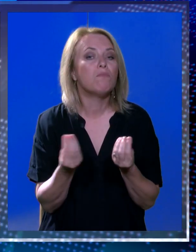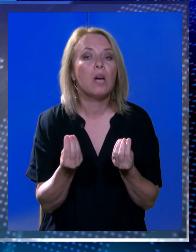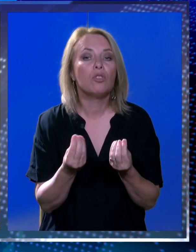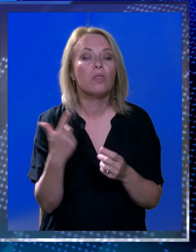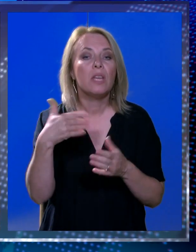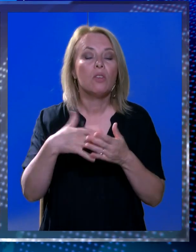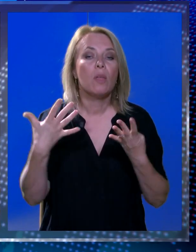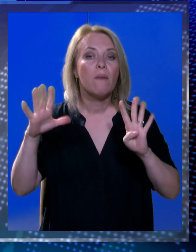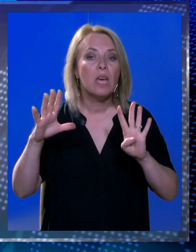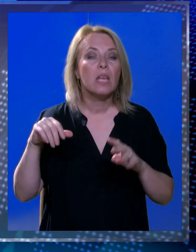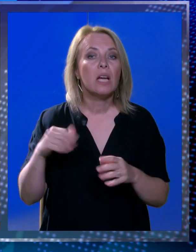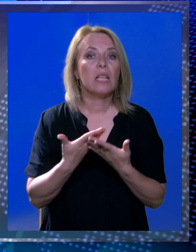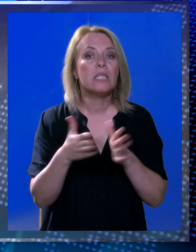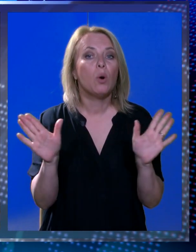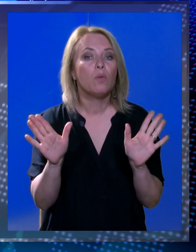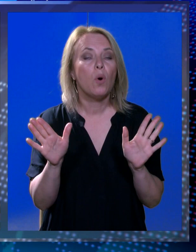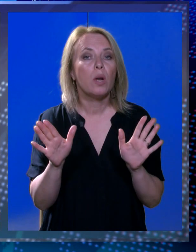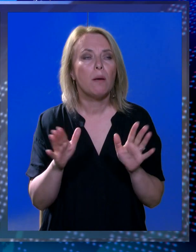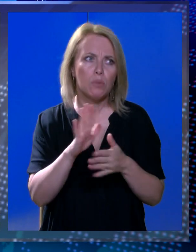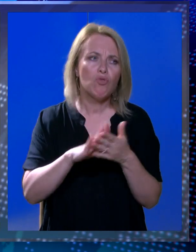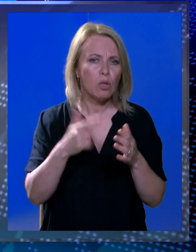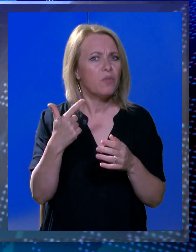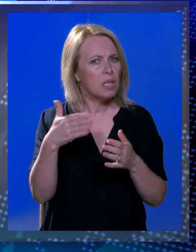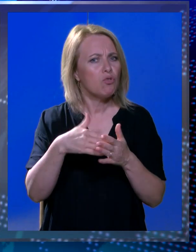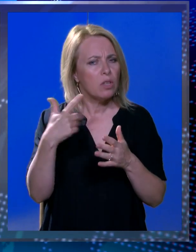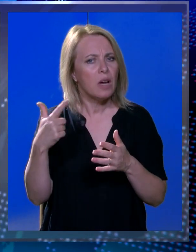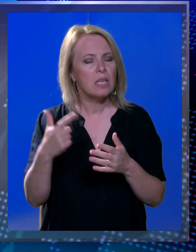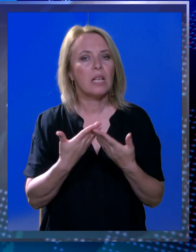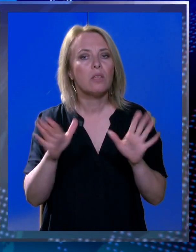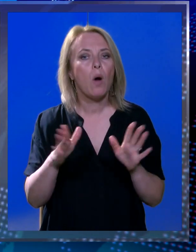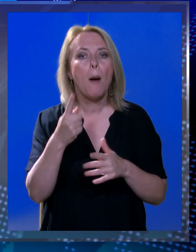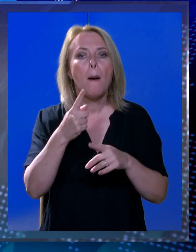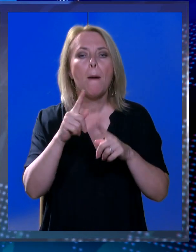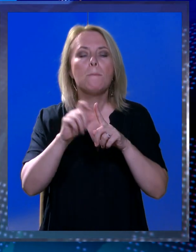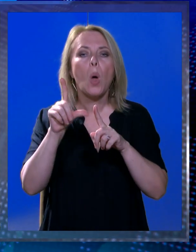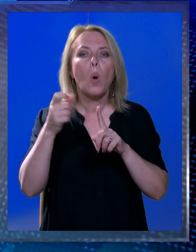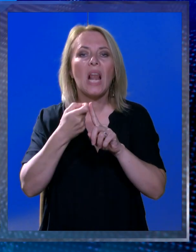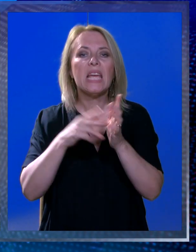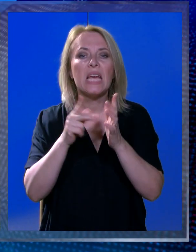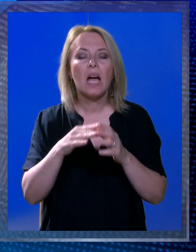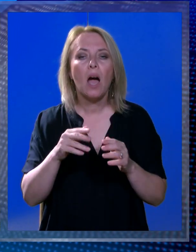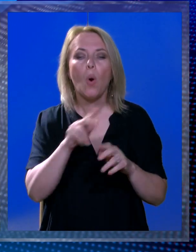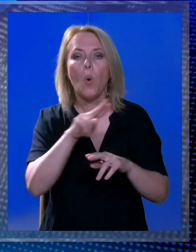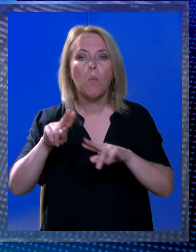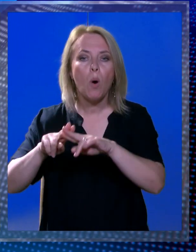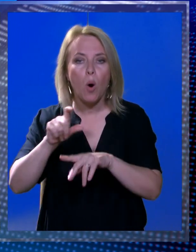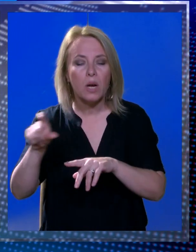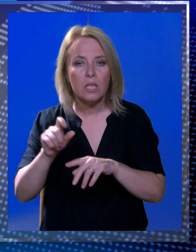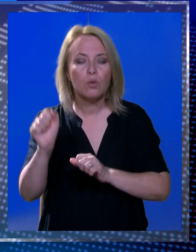Zašto? 2019. kad se otvorila, ili početkom 20. kad se otvorila poliklinika u bolnici